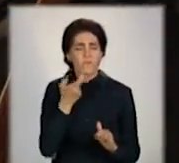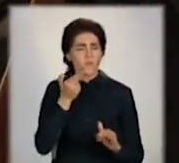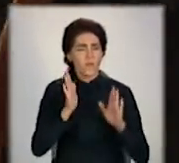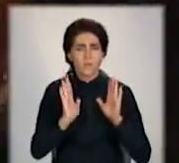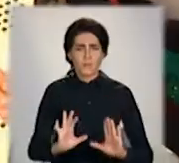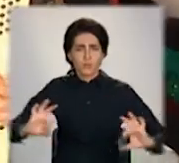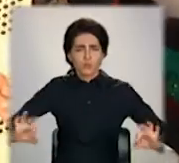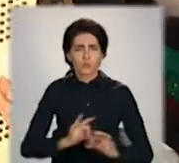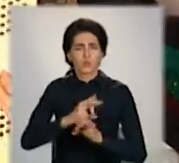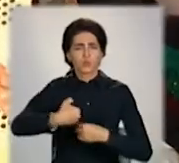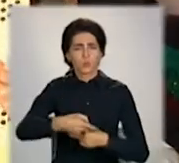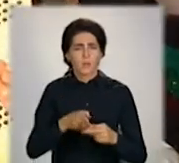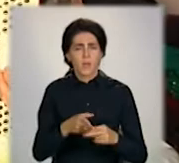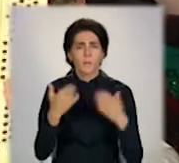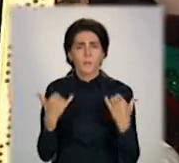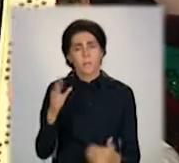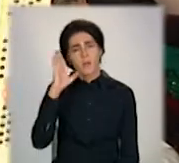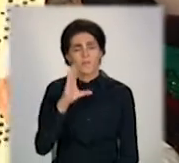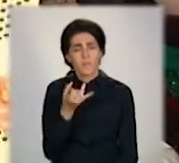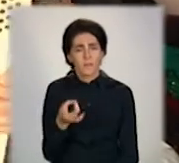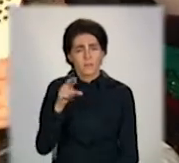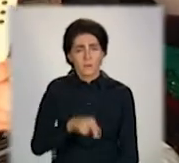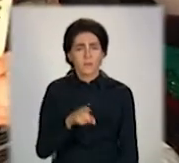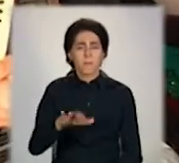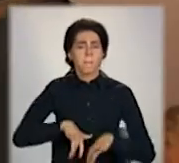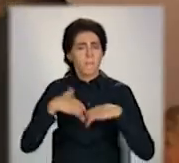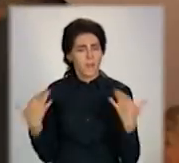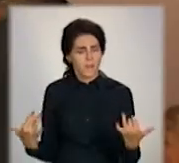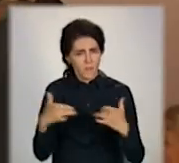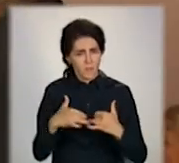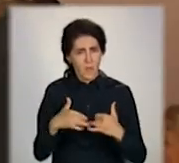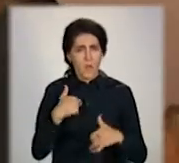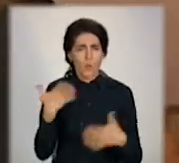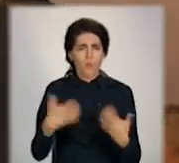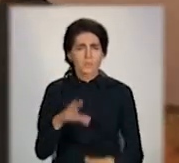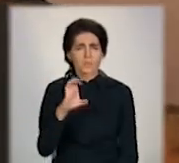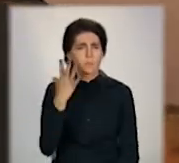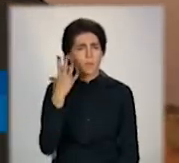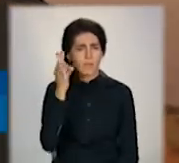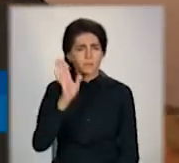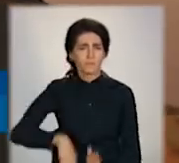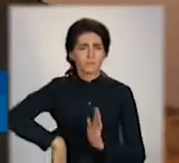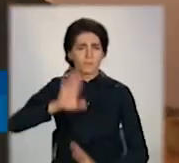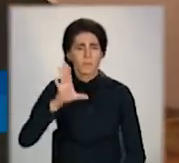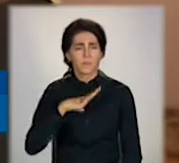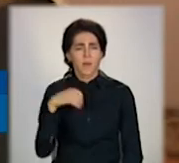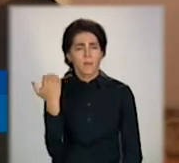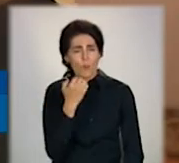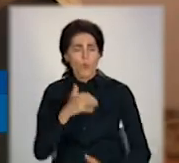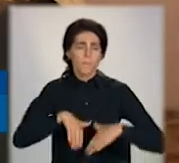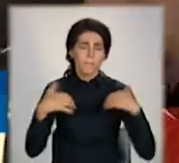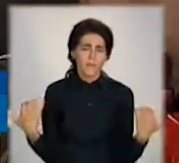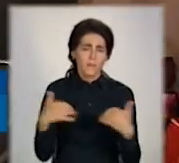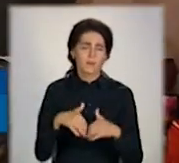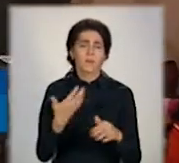інструментах. Сьогодні пан Віктор акомпанує на баяні. З п'яти років грає, на гармошці грає, а потім на